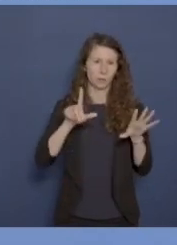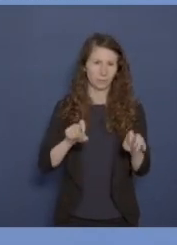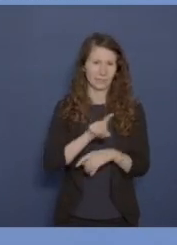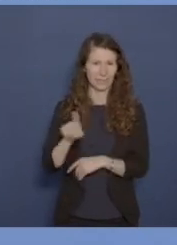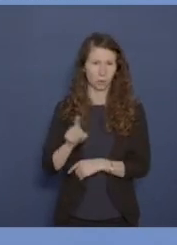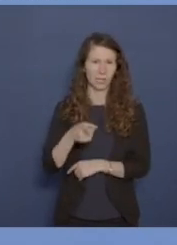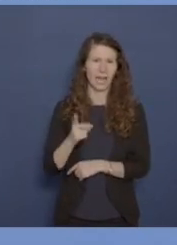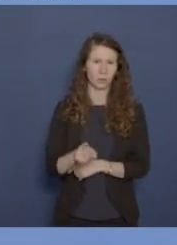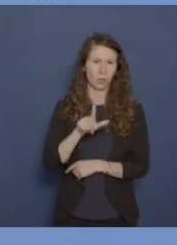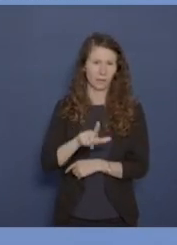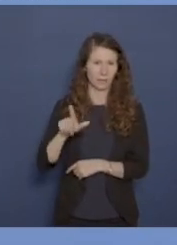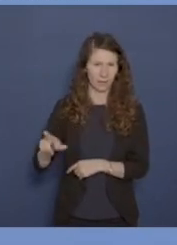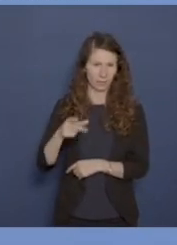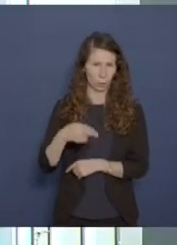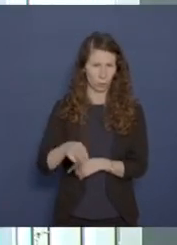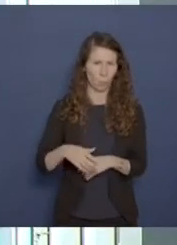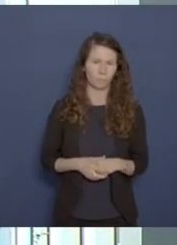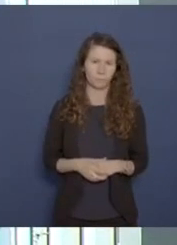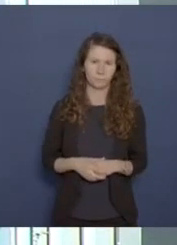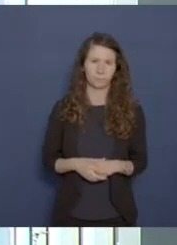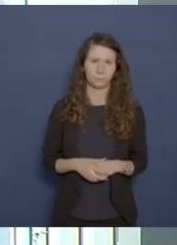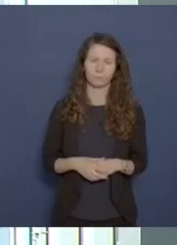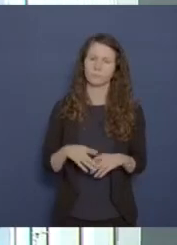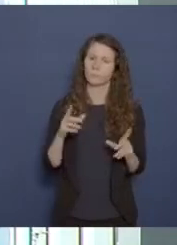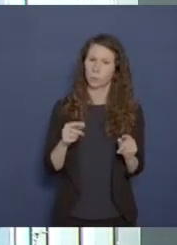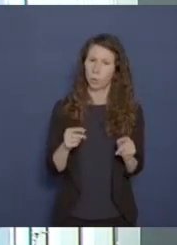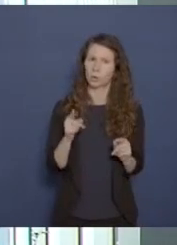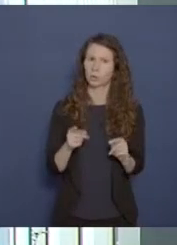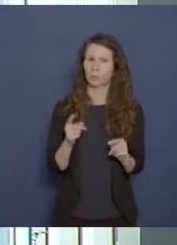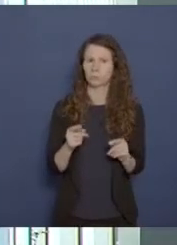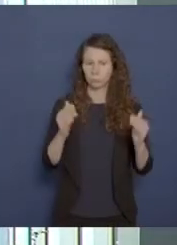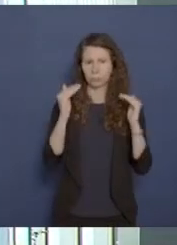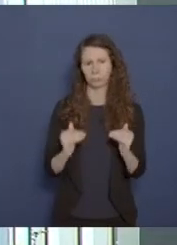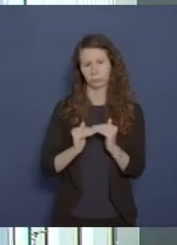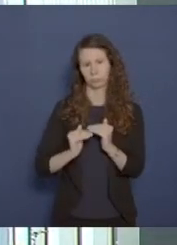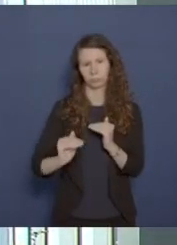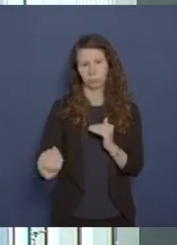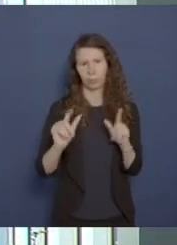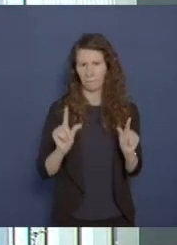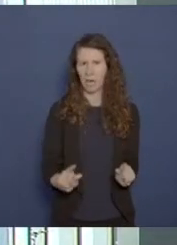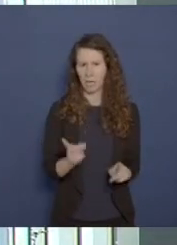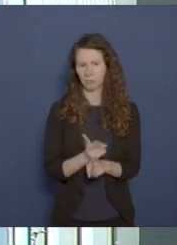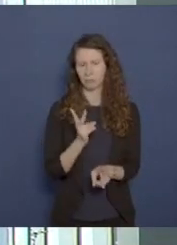.122 Euro umfasst und verbleiben damit auf niedrigem Niveau.